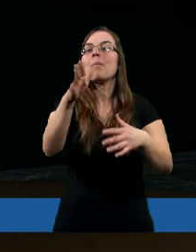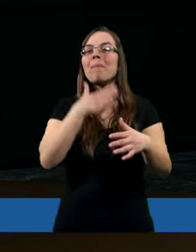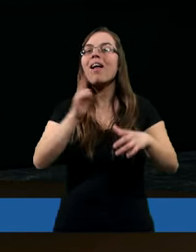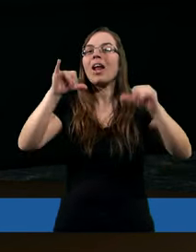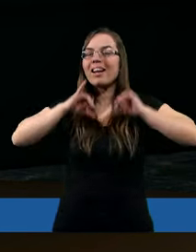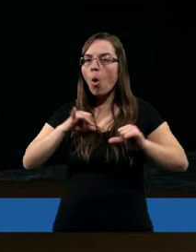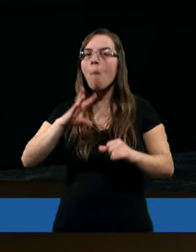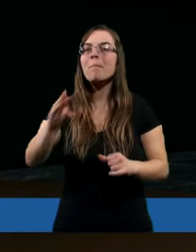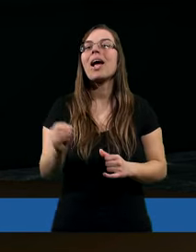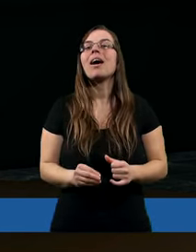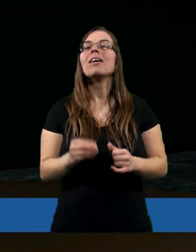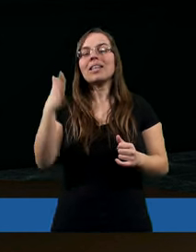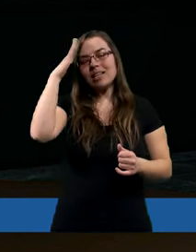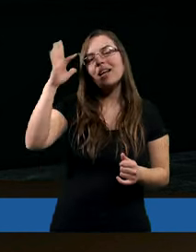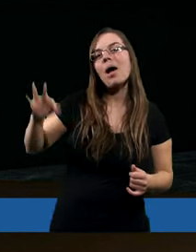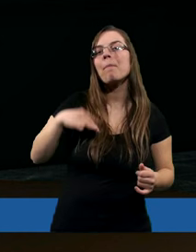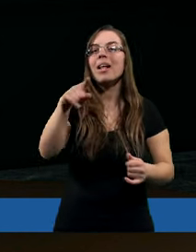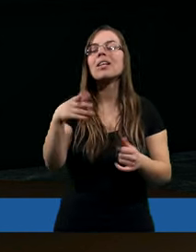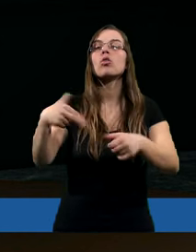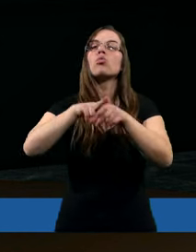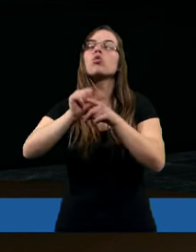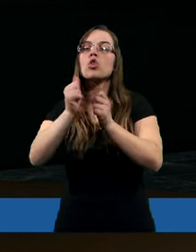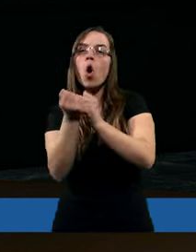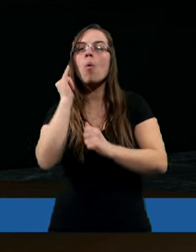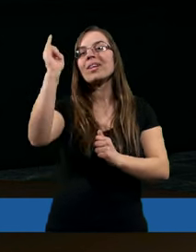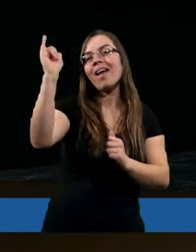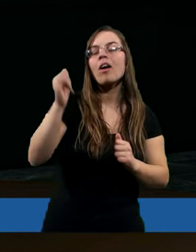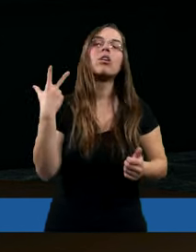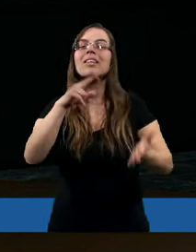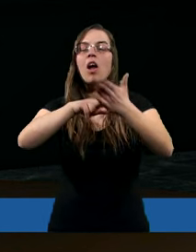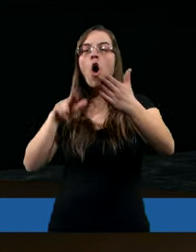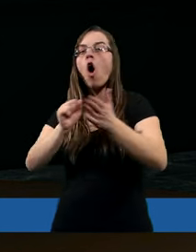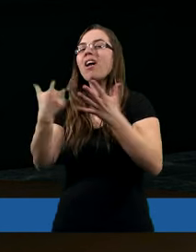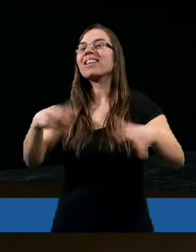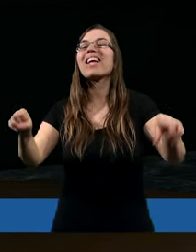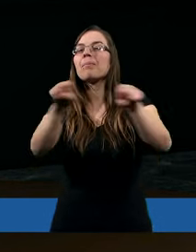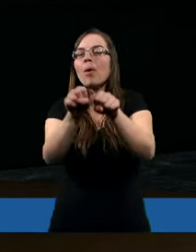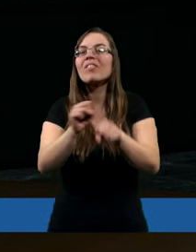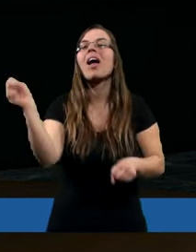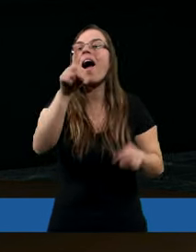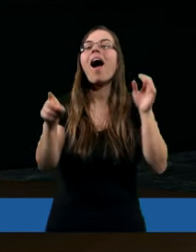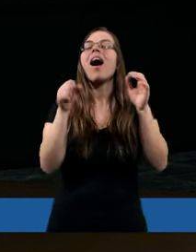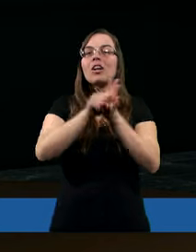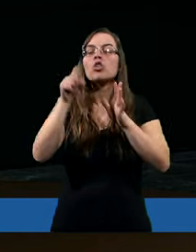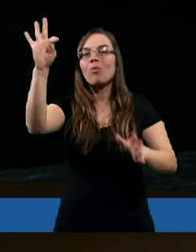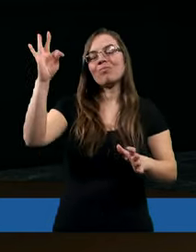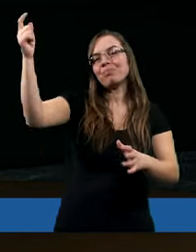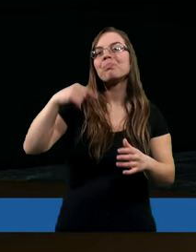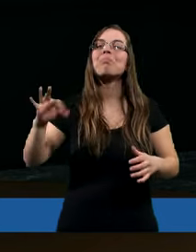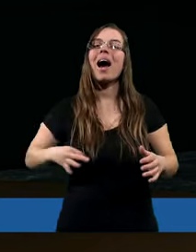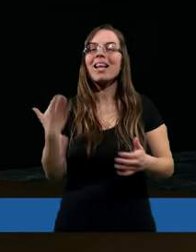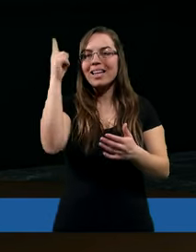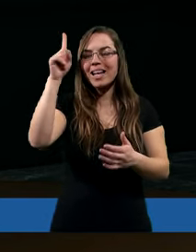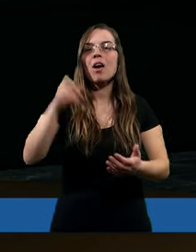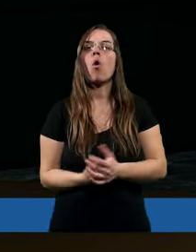na sobie. Zna Pan tych, którzy są Jego i niech odstąpi od niesprawiedliwości. Każdy, kto wzywa imienia Pańskiego.